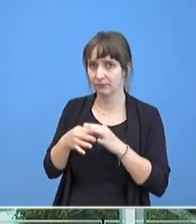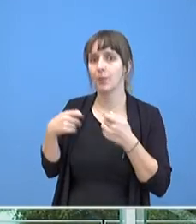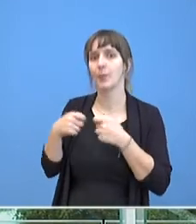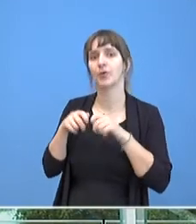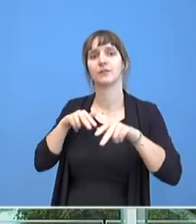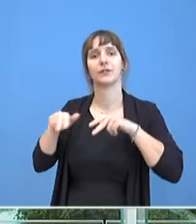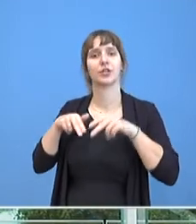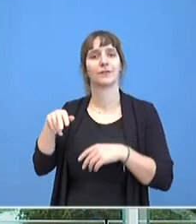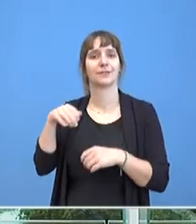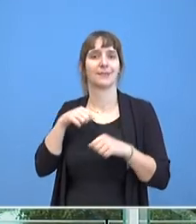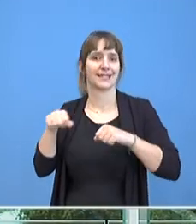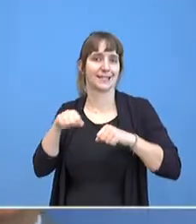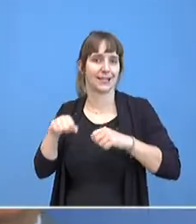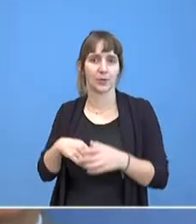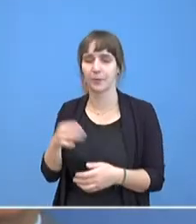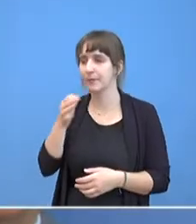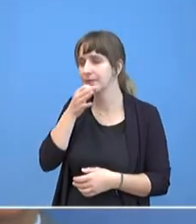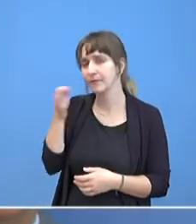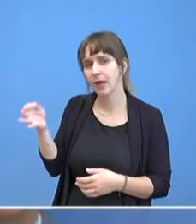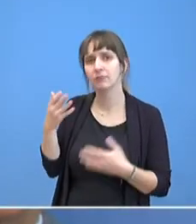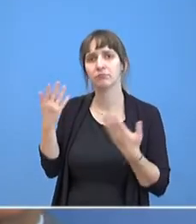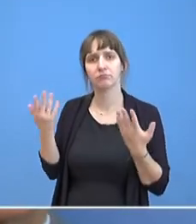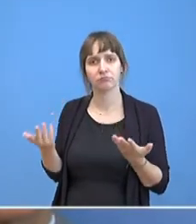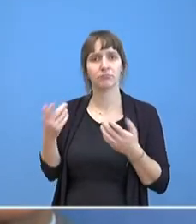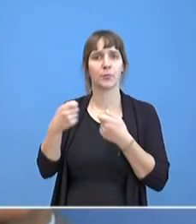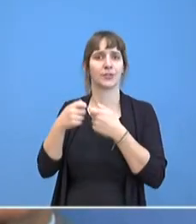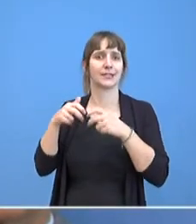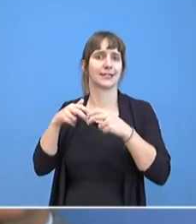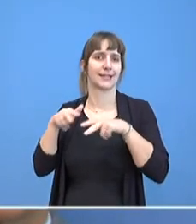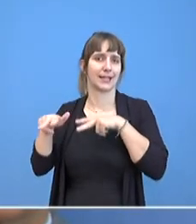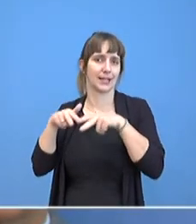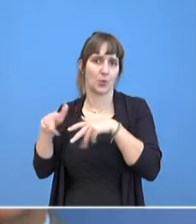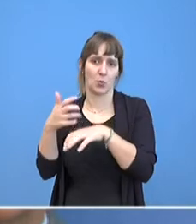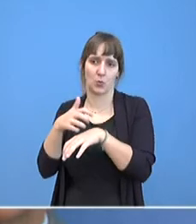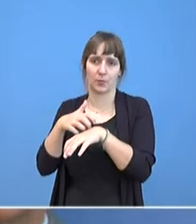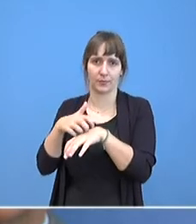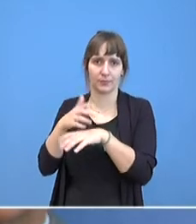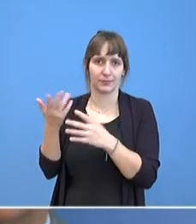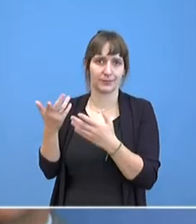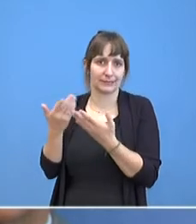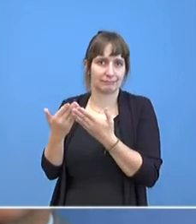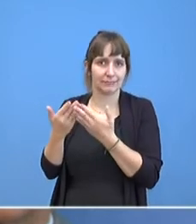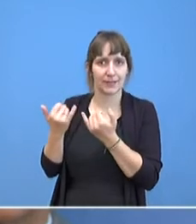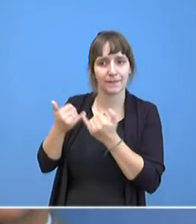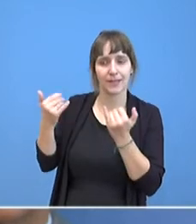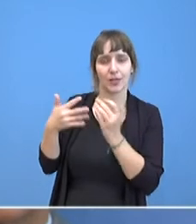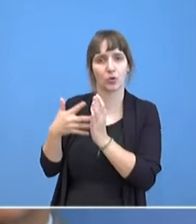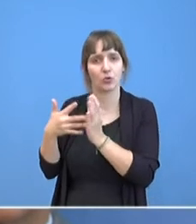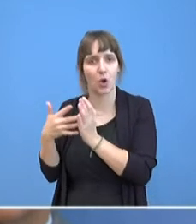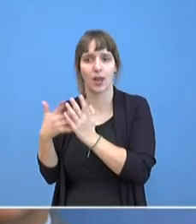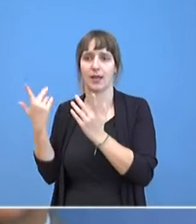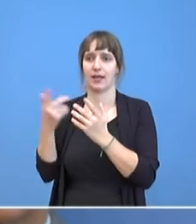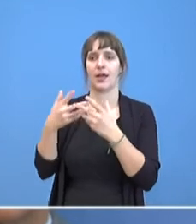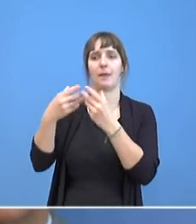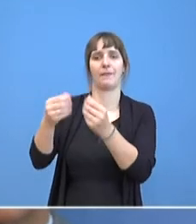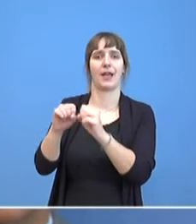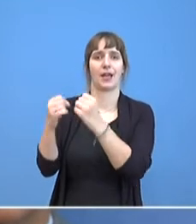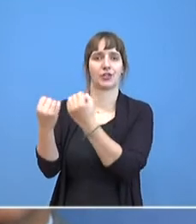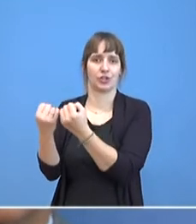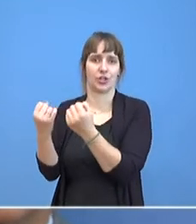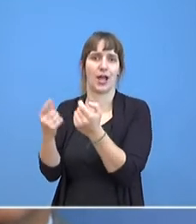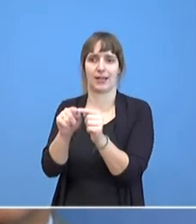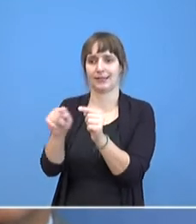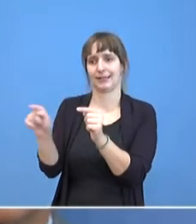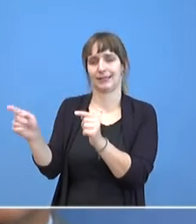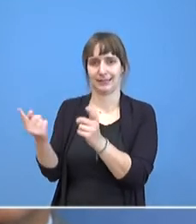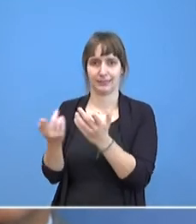Wie kontrolliert die Bundesregierung, Reizmittel nicht an problematische Empfängerstaaten verkauft werden? Warum ist es möglich, dass zu den Empfängern